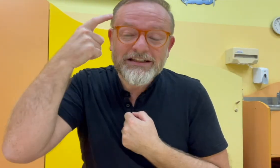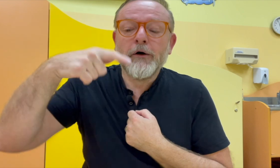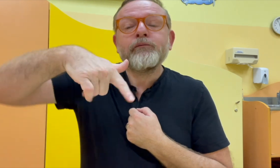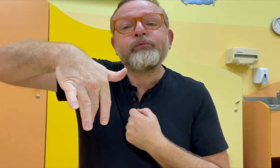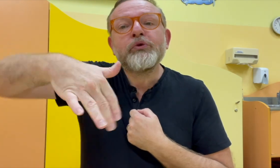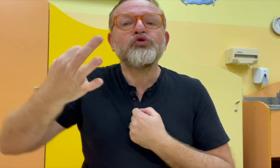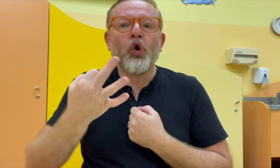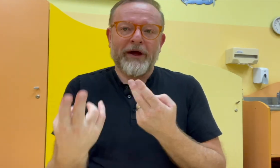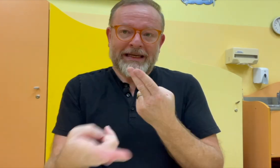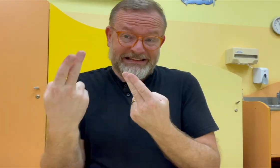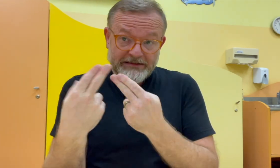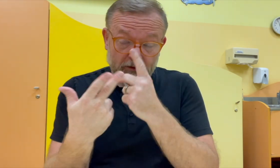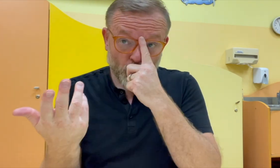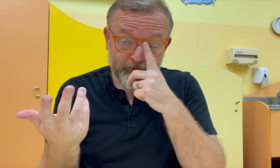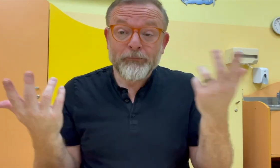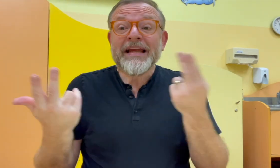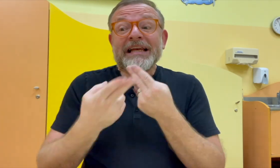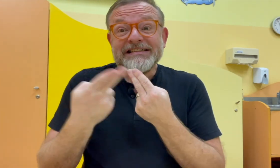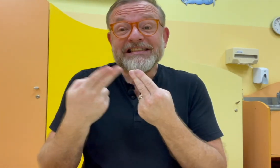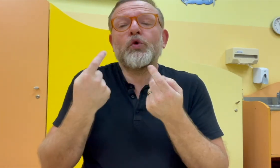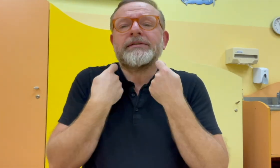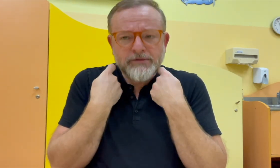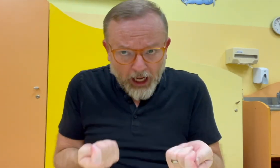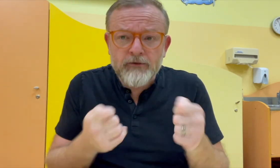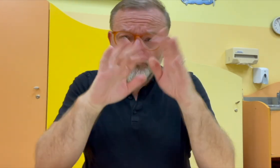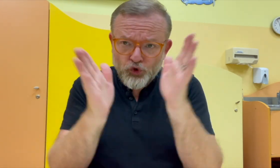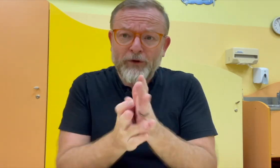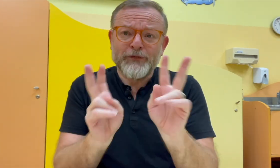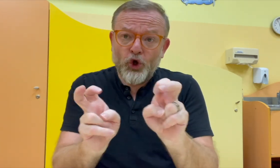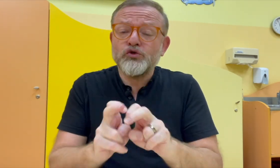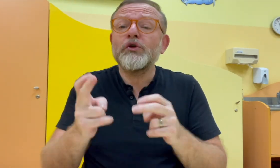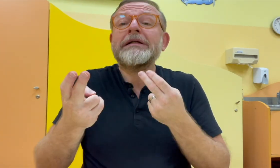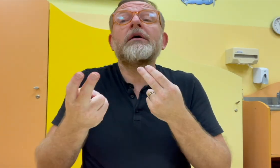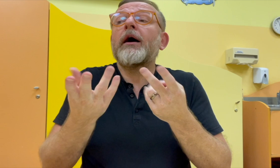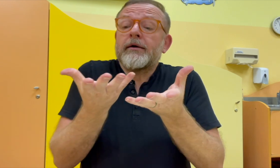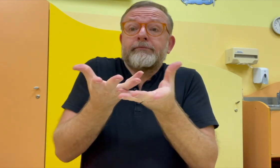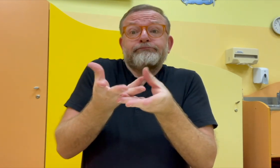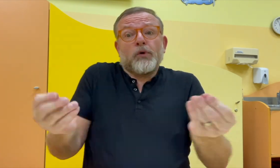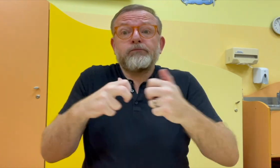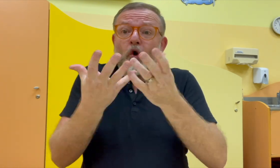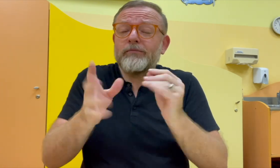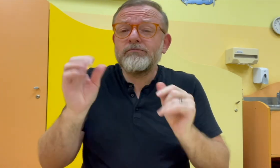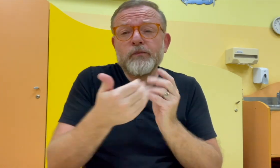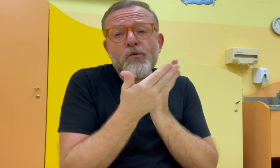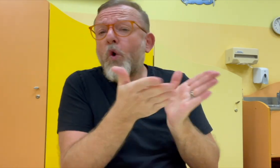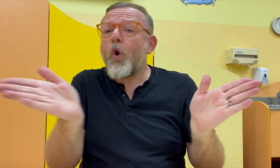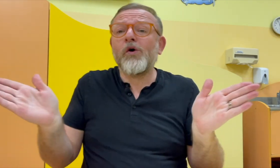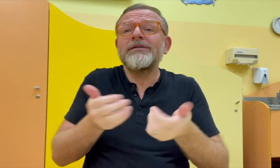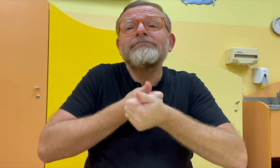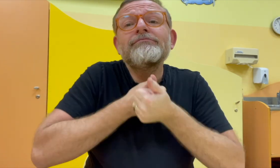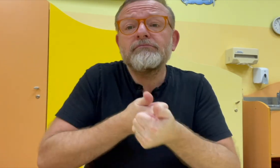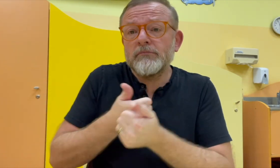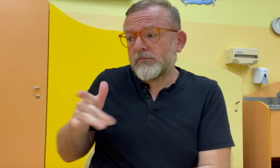nějaký komunikační problém, ale tím, že učitelé s těmi riziky budou seznámení, tak se to dá vyřešit.